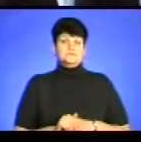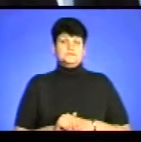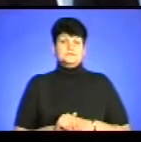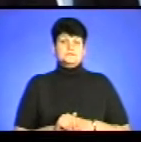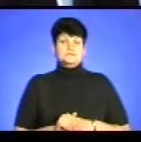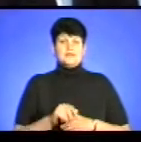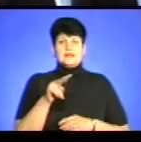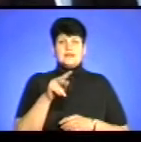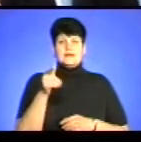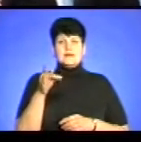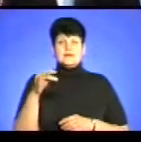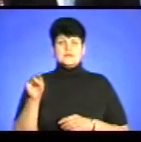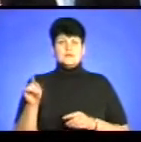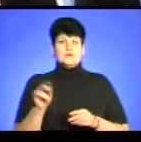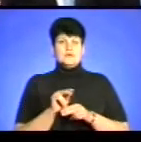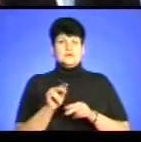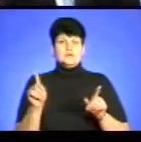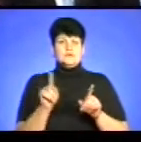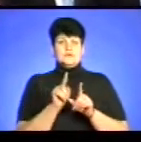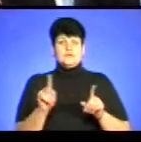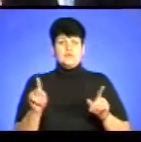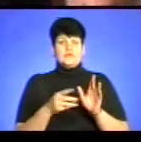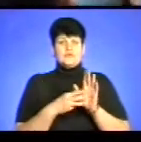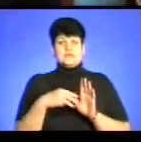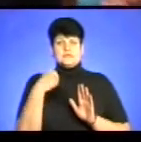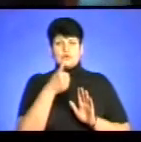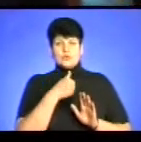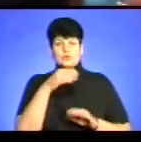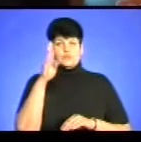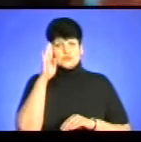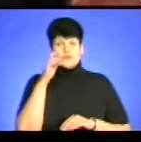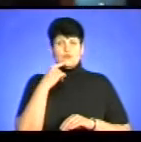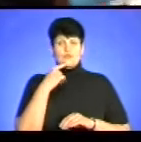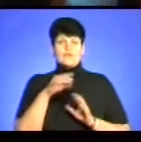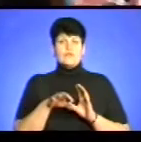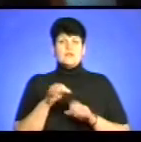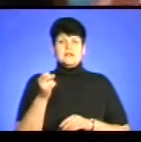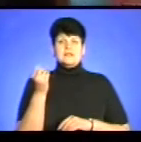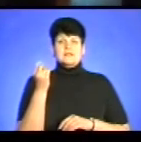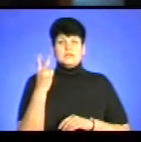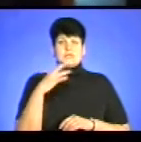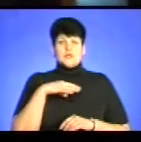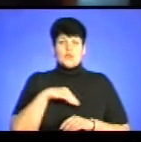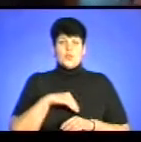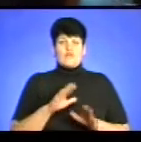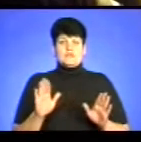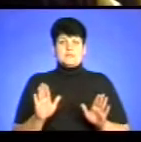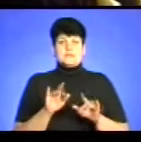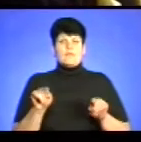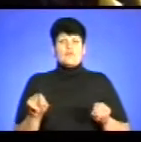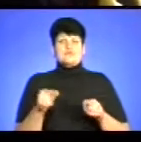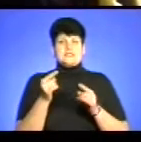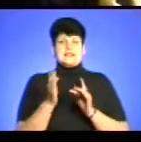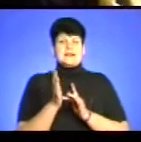Ларі Грейсон диригує хору «Мастер Сінгерс» 8 років. Чоловік каже, для туру вибрали 12 духовних пісень про Воскресіння